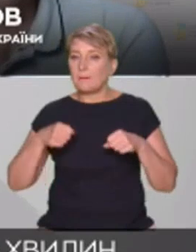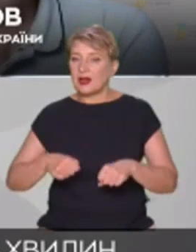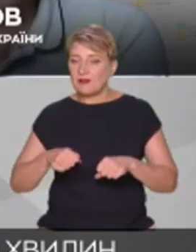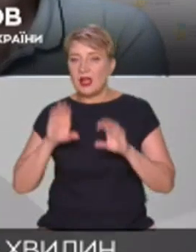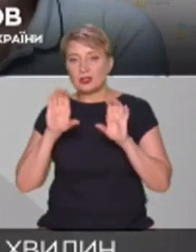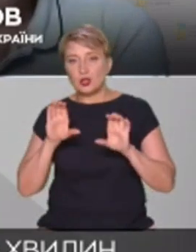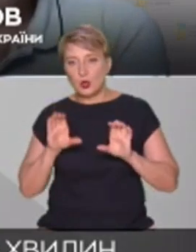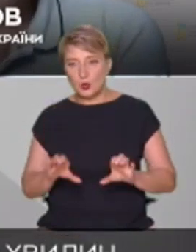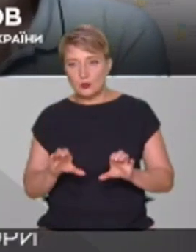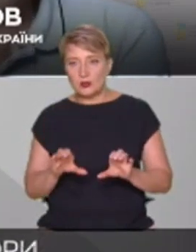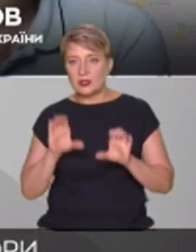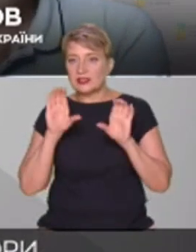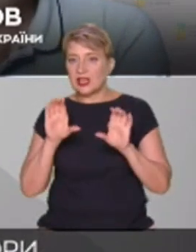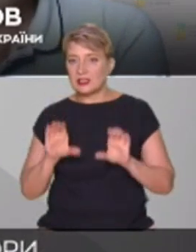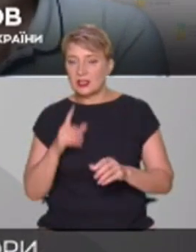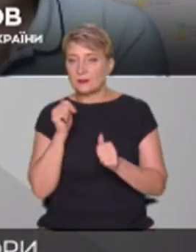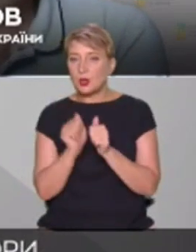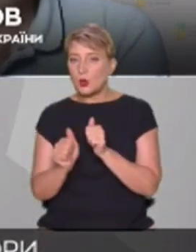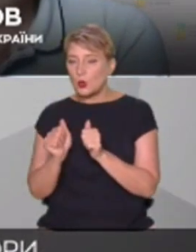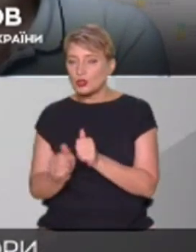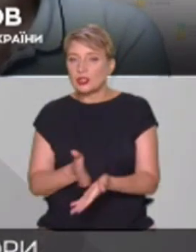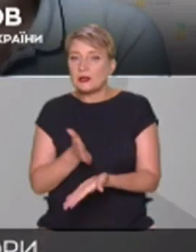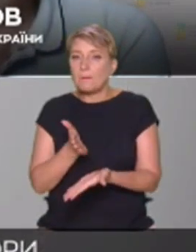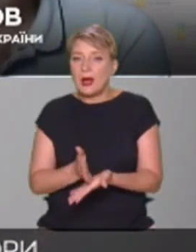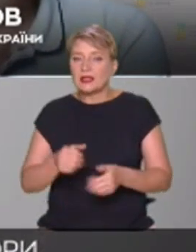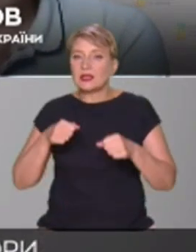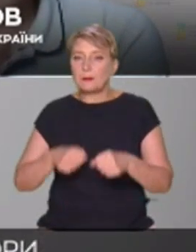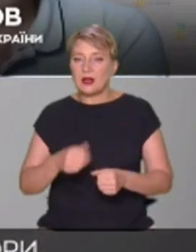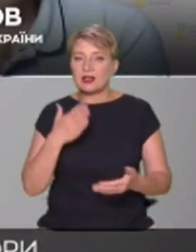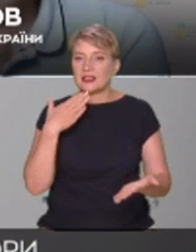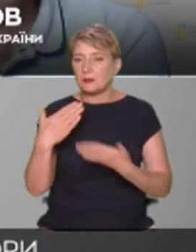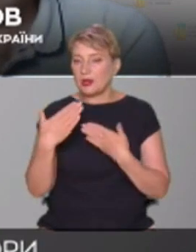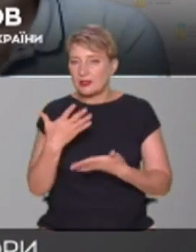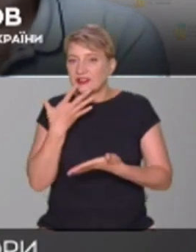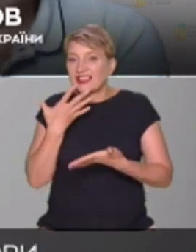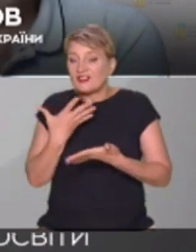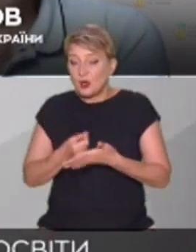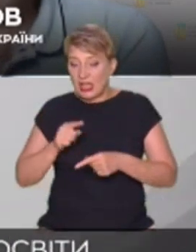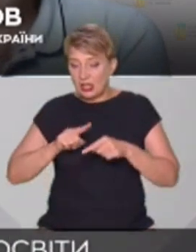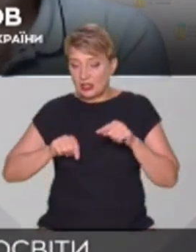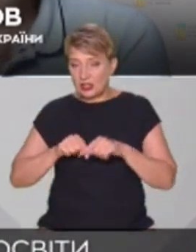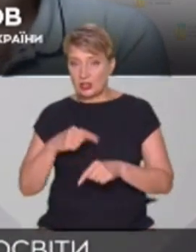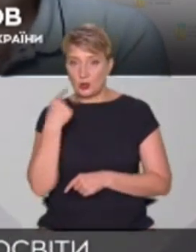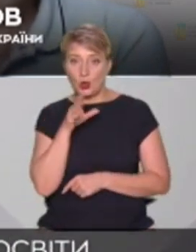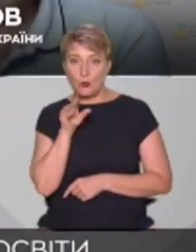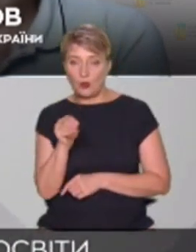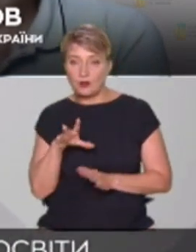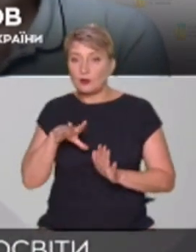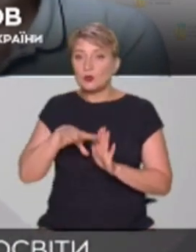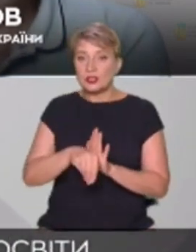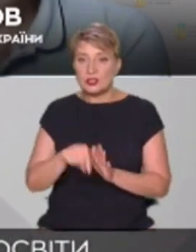України. За Конституцією кожен має право спілкуватися своєю рідною мовою, в тому числі російською.